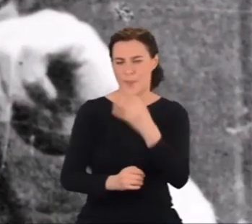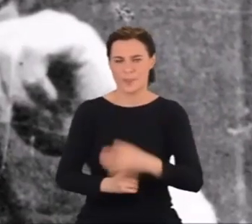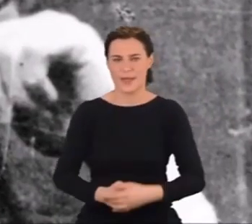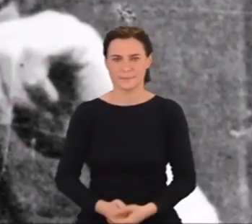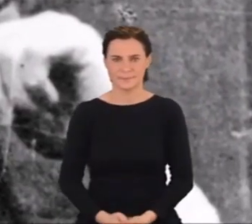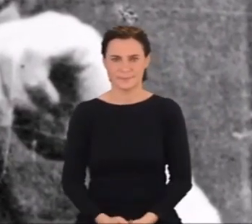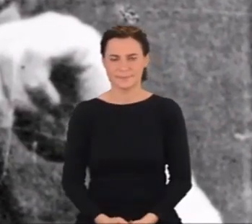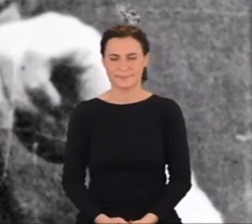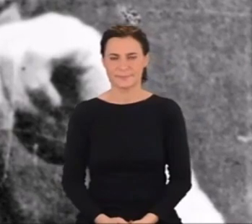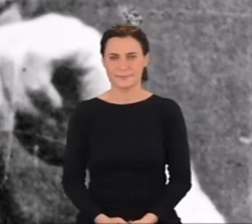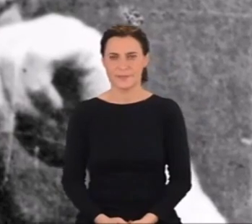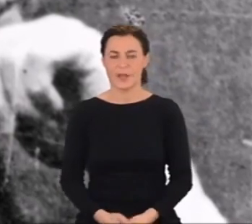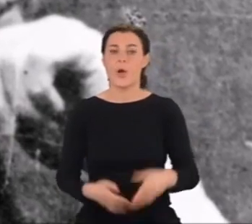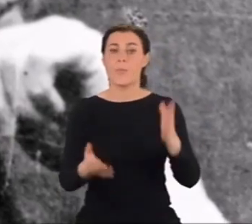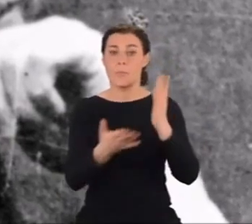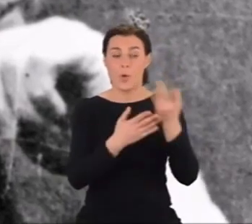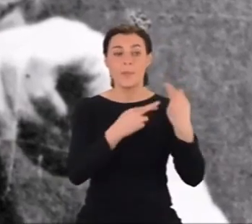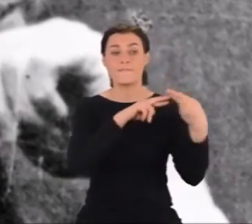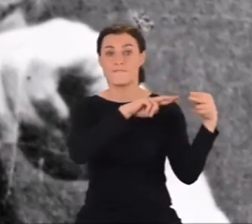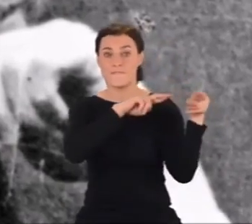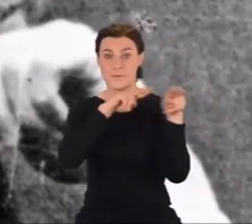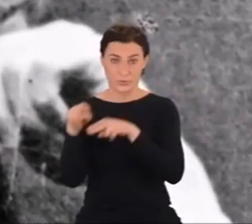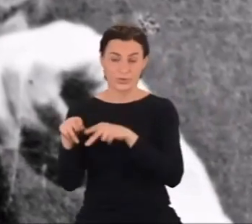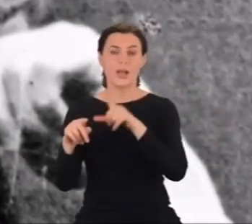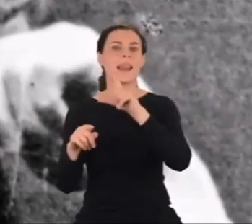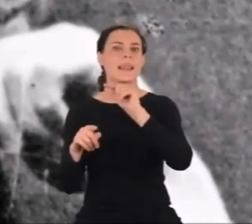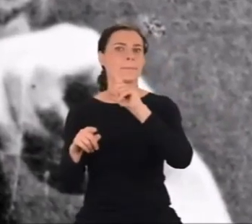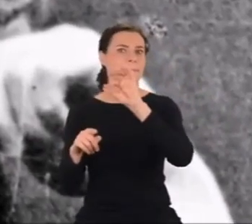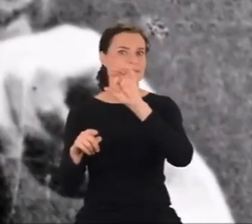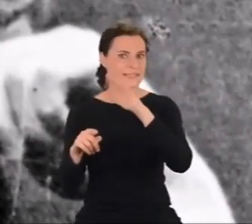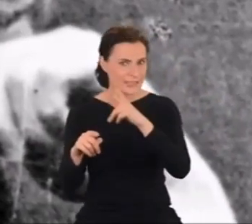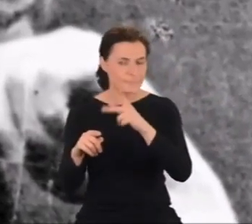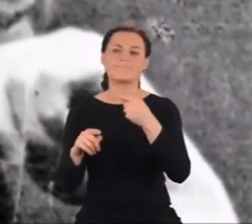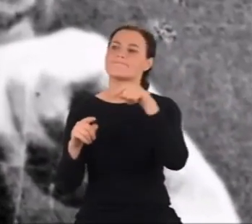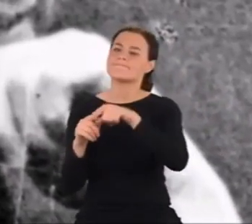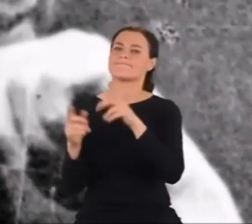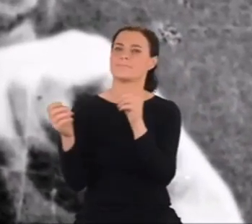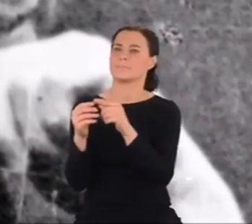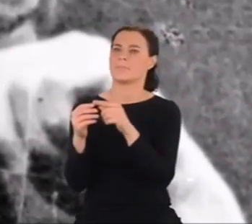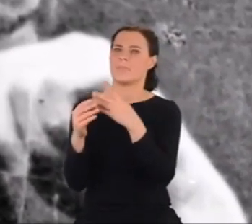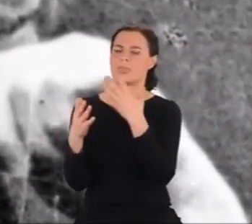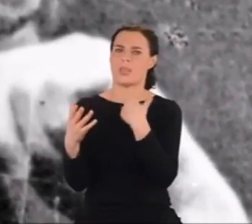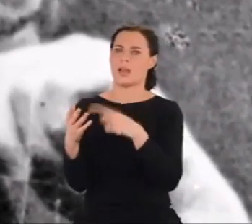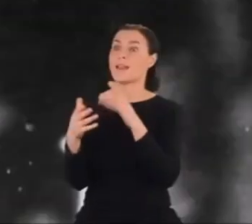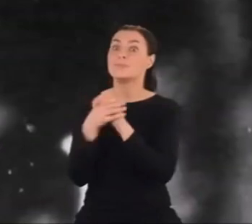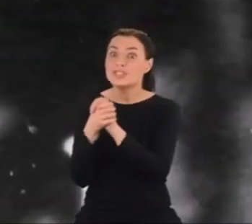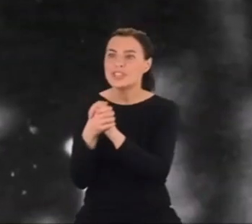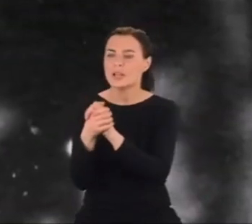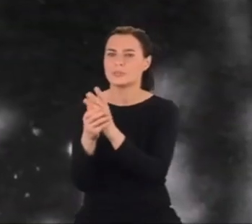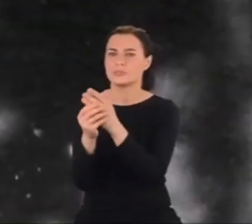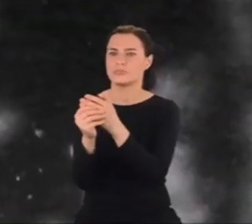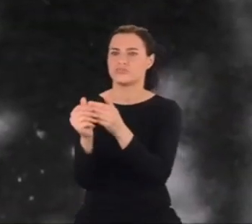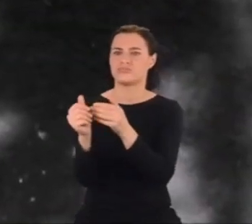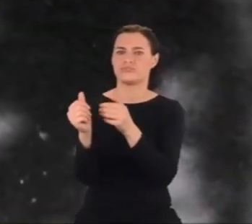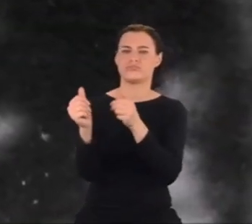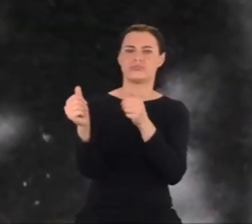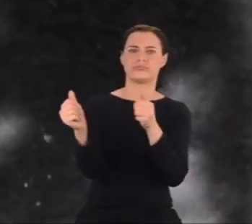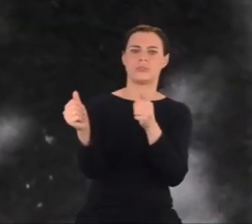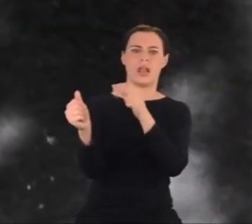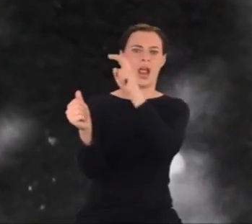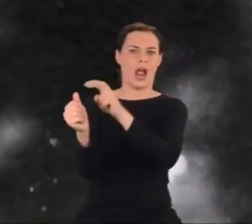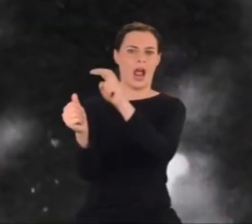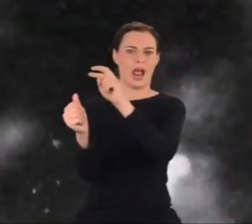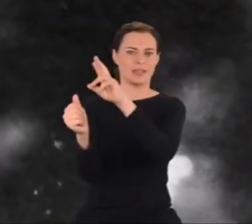Po powrocie do Lipska Majoranę czeka rozczarowanie, jego przyjaźń z Heisenbergiem chłodnieje. Wygląda na to, że